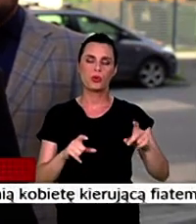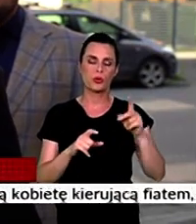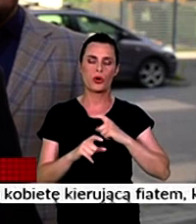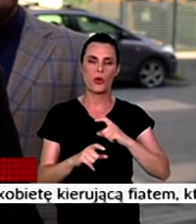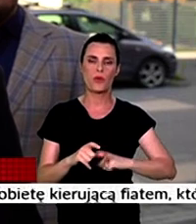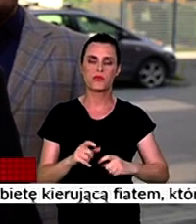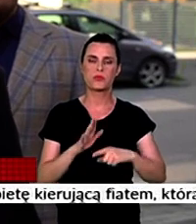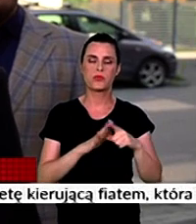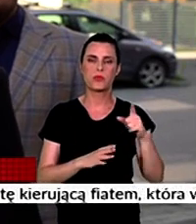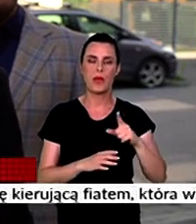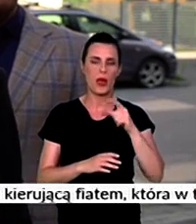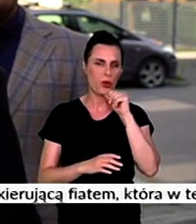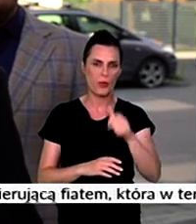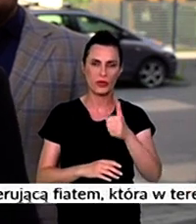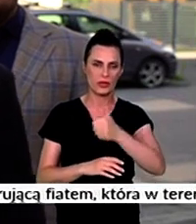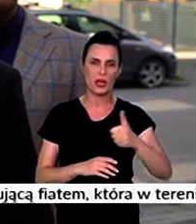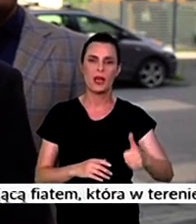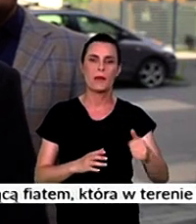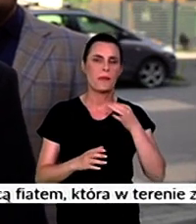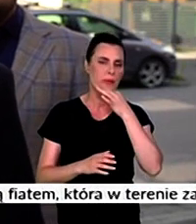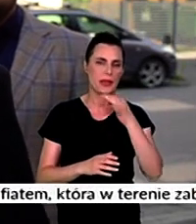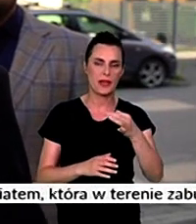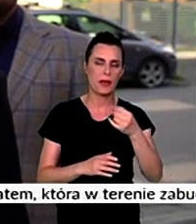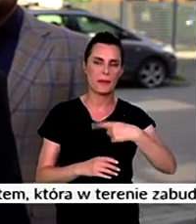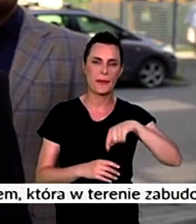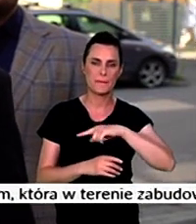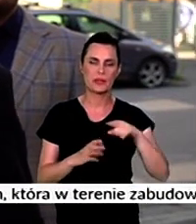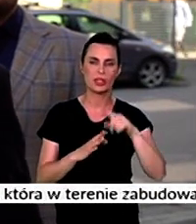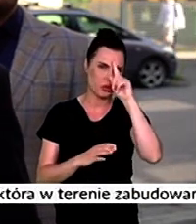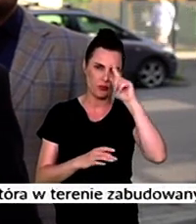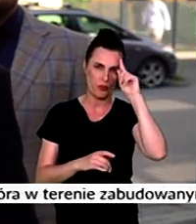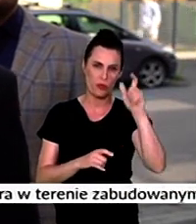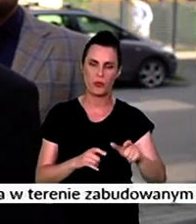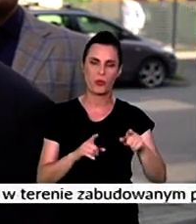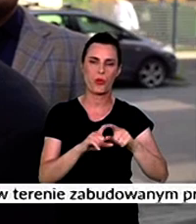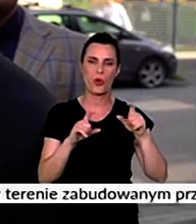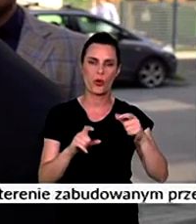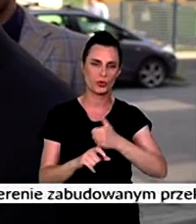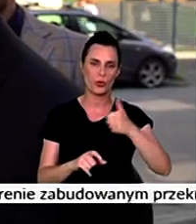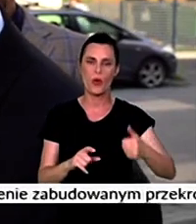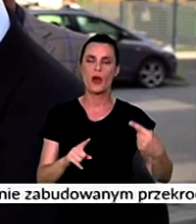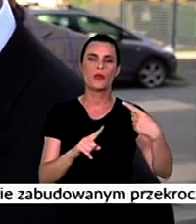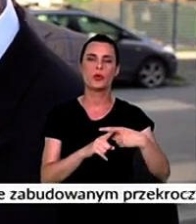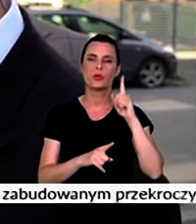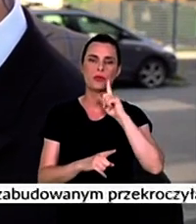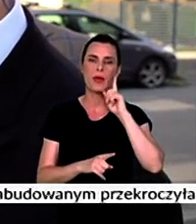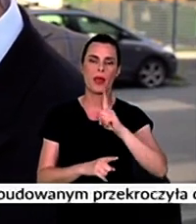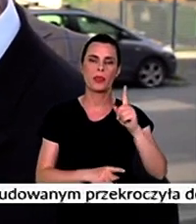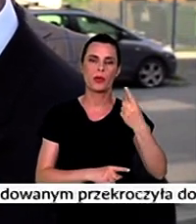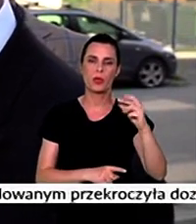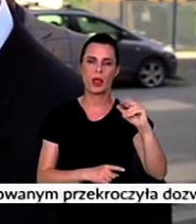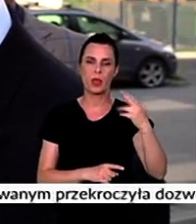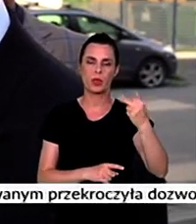Obywatelskiej, Europosłów, Europejskiej Partii Ludowej pytamy się tych posłów, jak i samego Donalda Tuska. Czy Donald Tusk chciałby